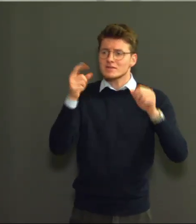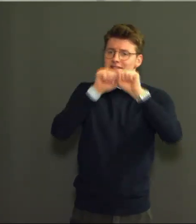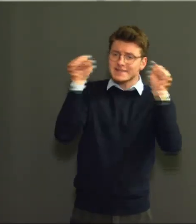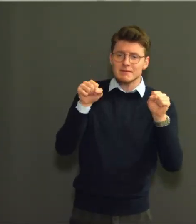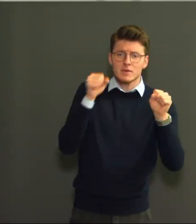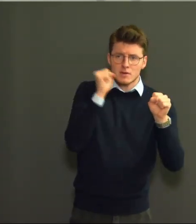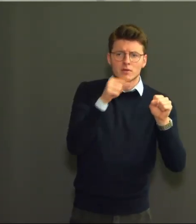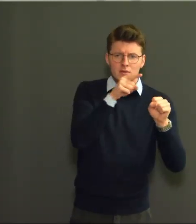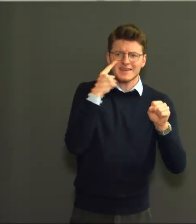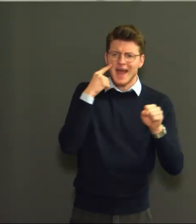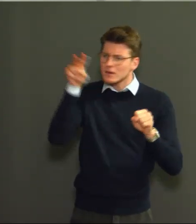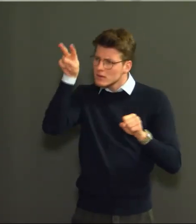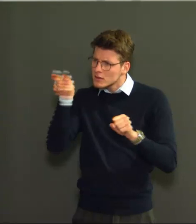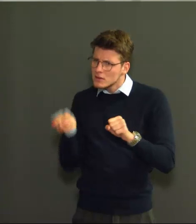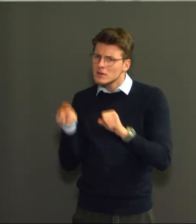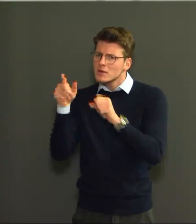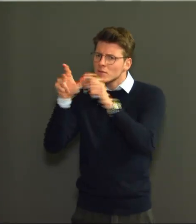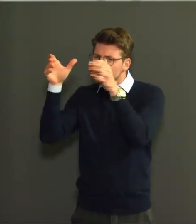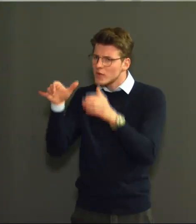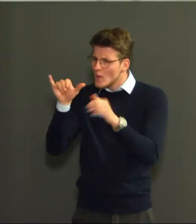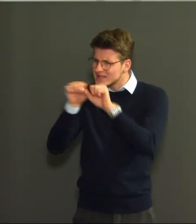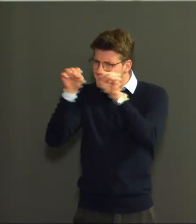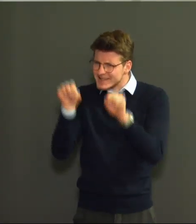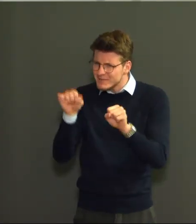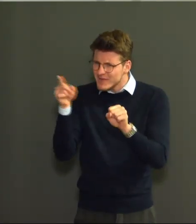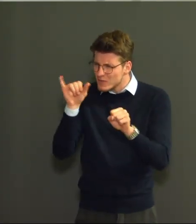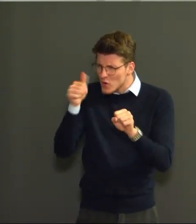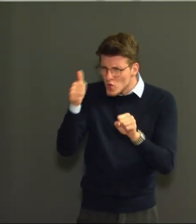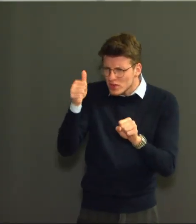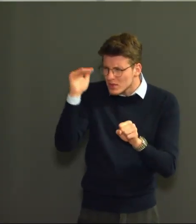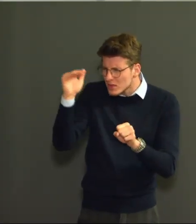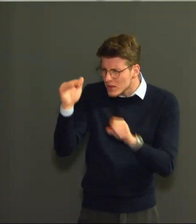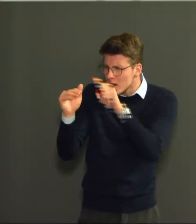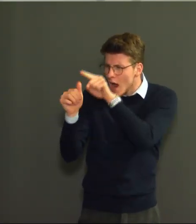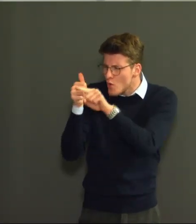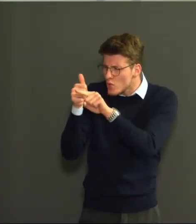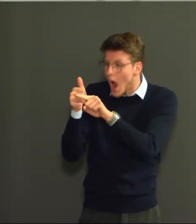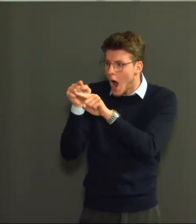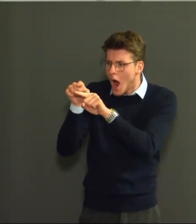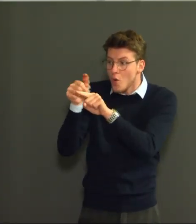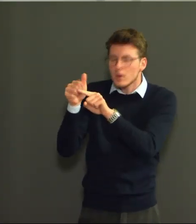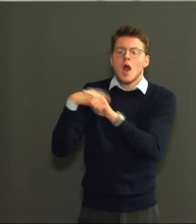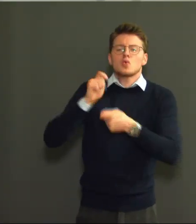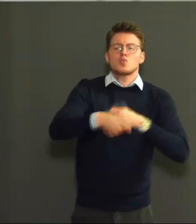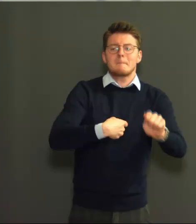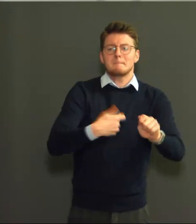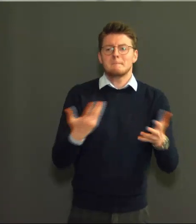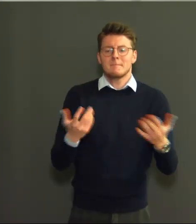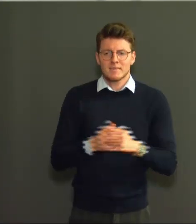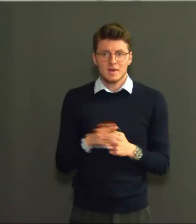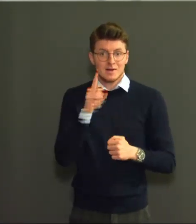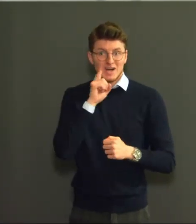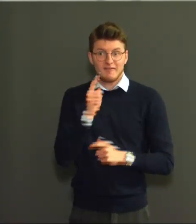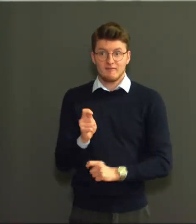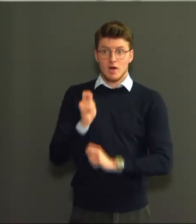systemen raadplegen. Voor beheerders van openbare ruimtes is de installatie van een luchtzuiveringssysteem niet